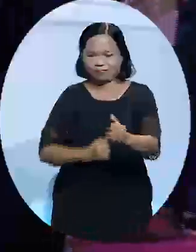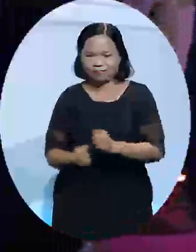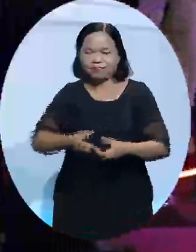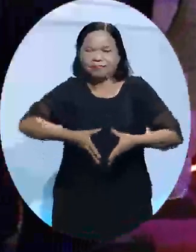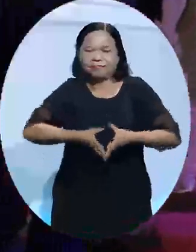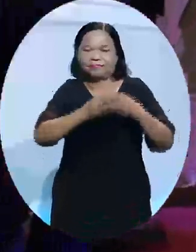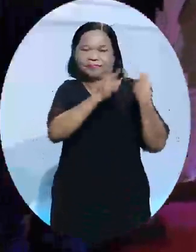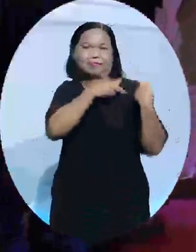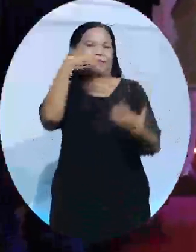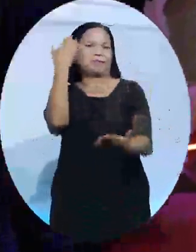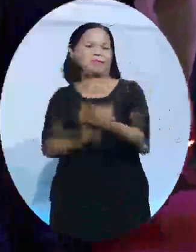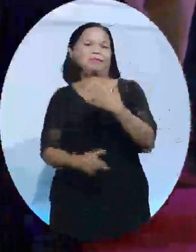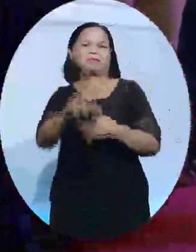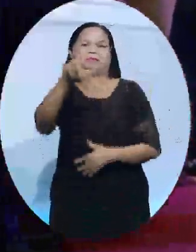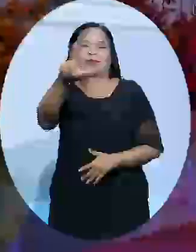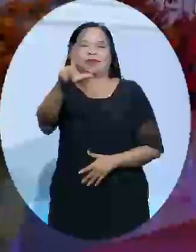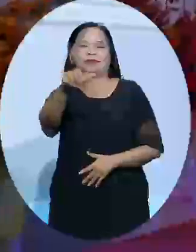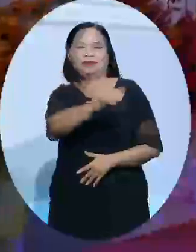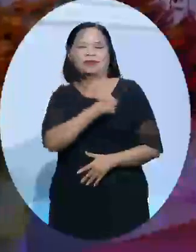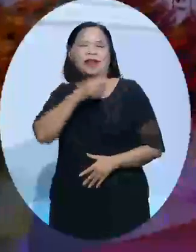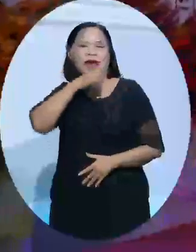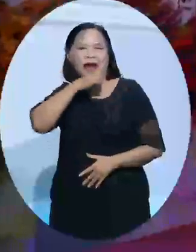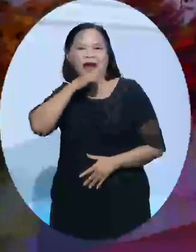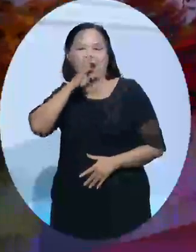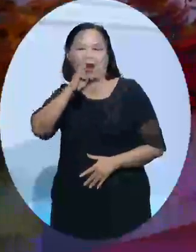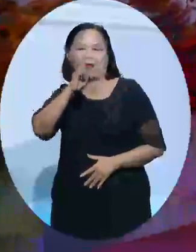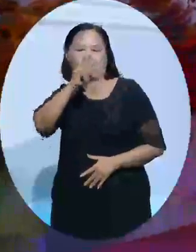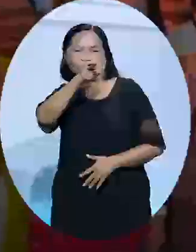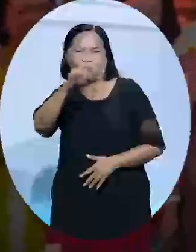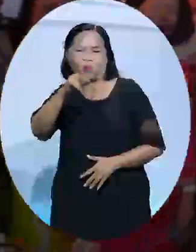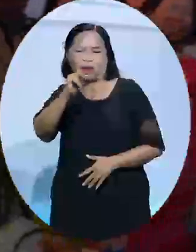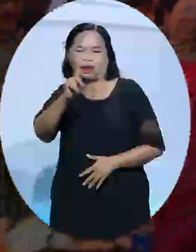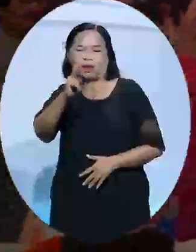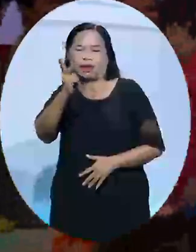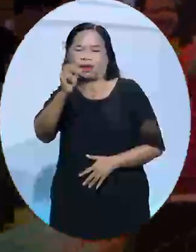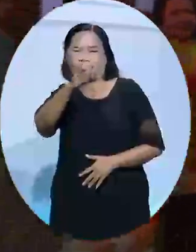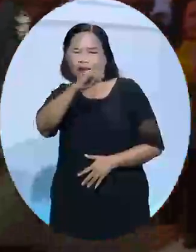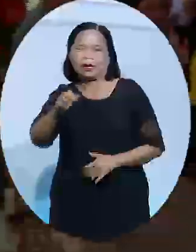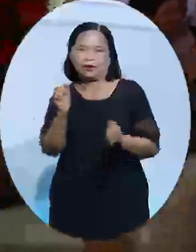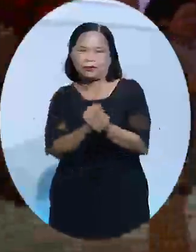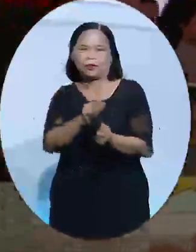lạc bộ nhiệm kỳ mới với 7 thành viên do ông Bùi Khắc Hào làm chủ tịch cùng 23 ủy viên.